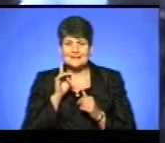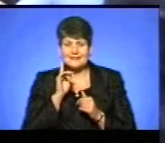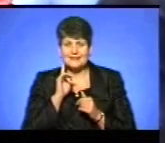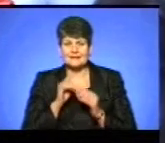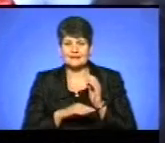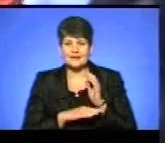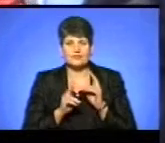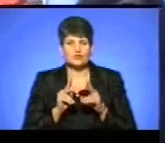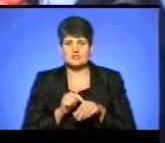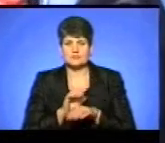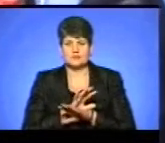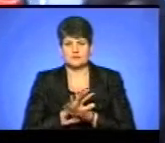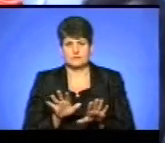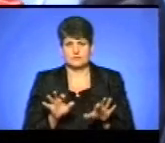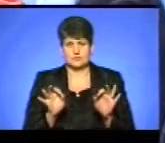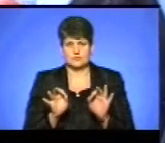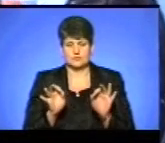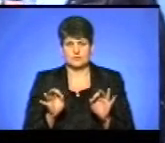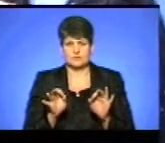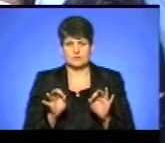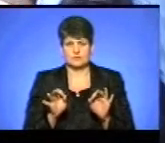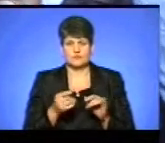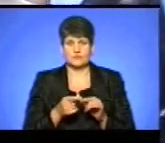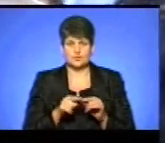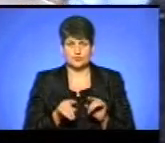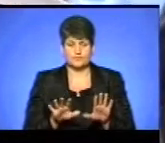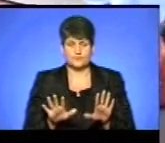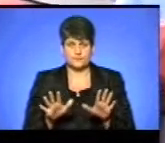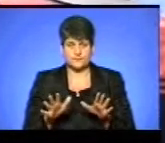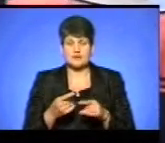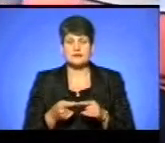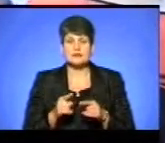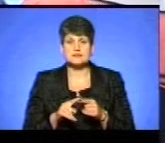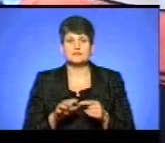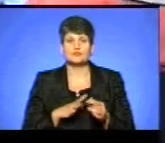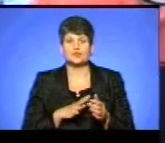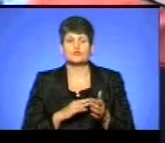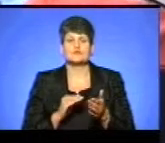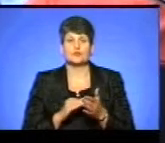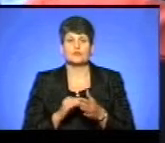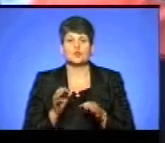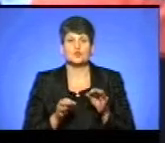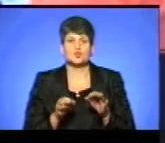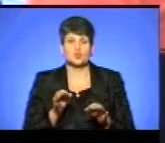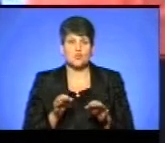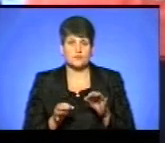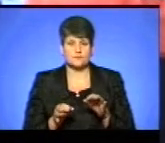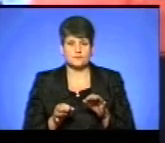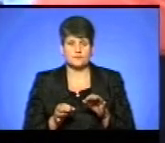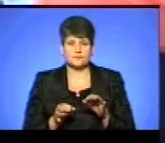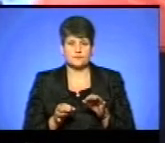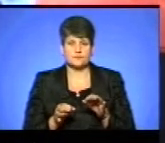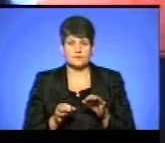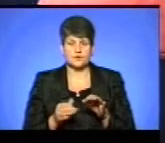там ніхто не зачіпає нічого. В даному випадку. І це було встановлено і судом. От, покажу,